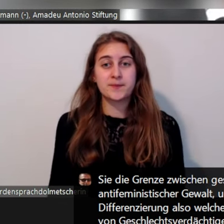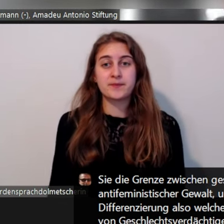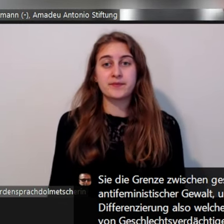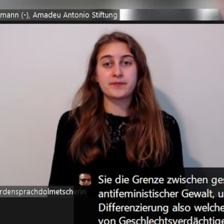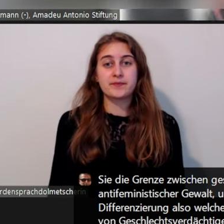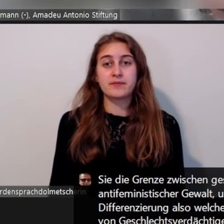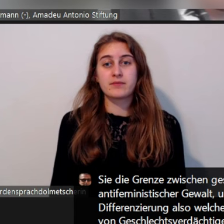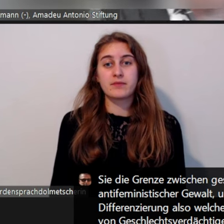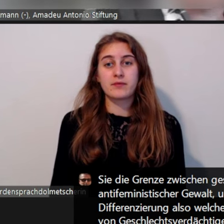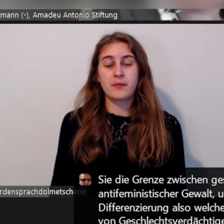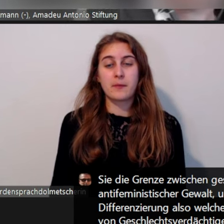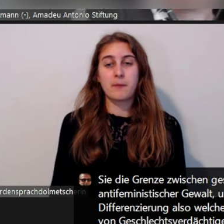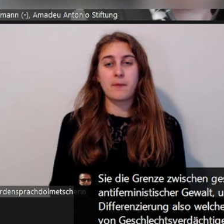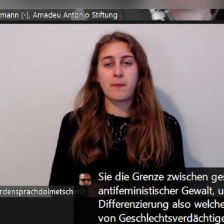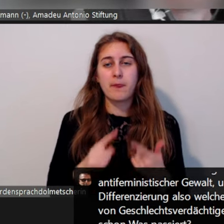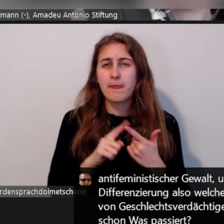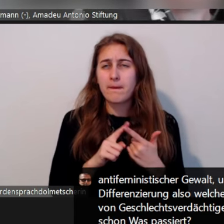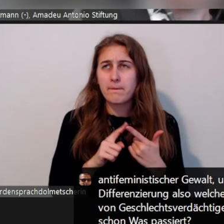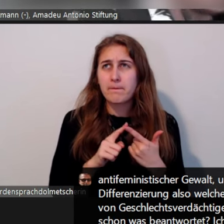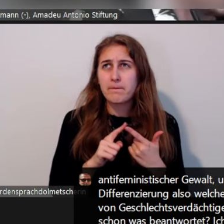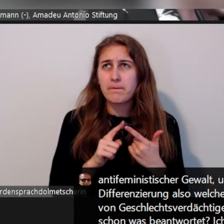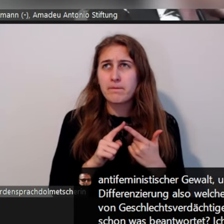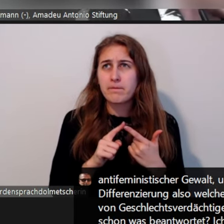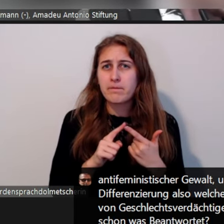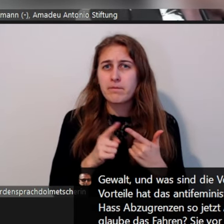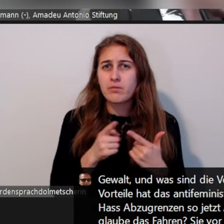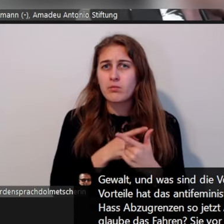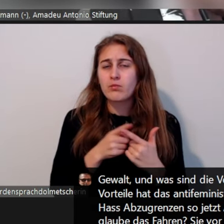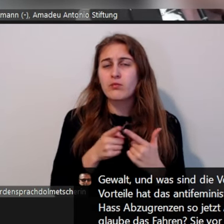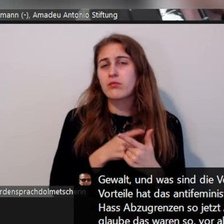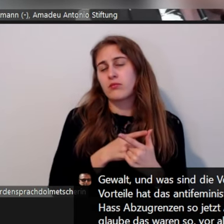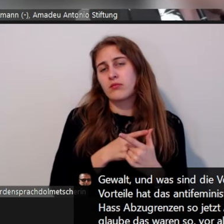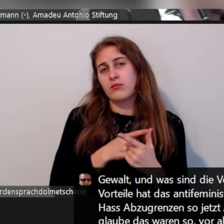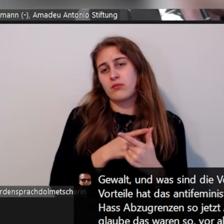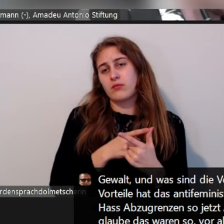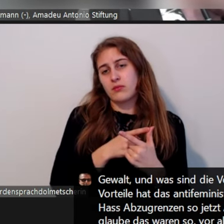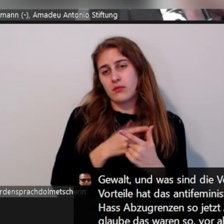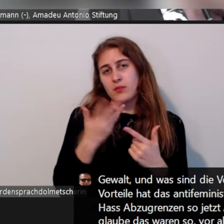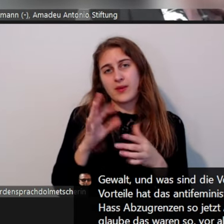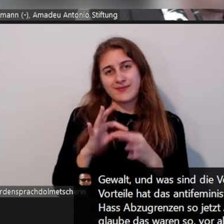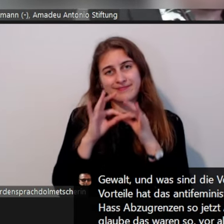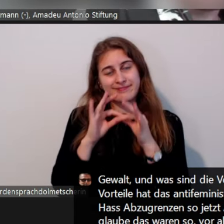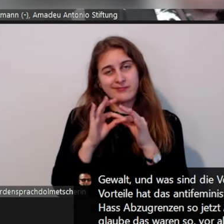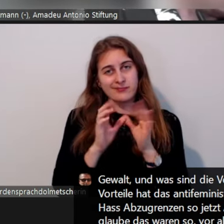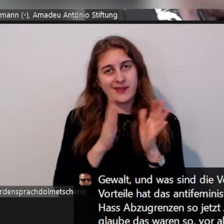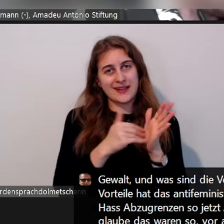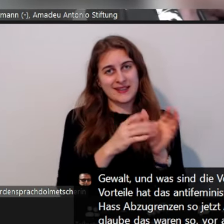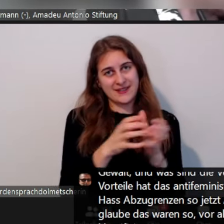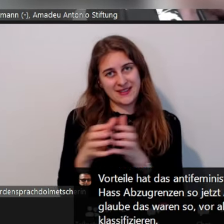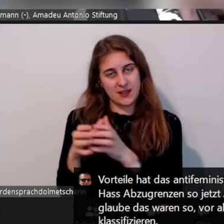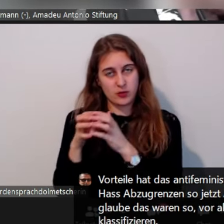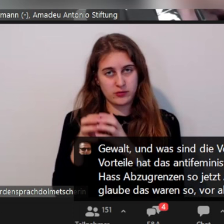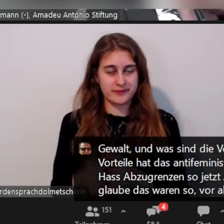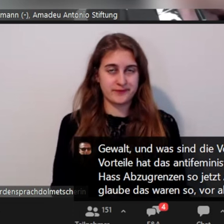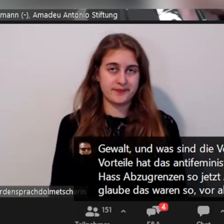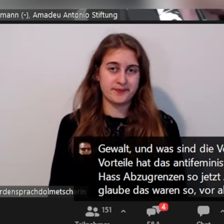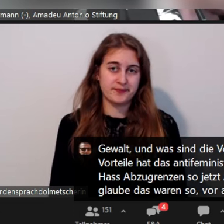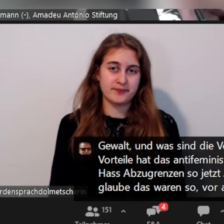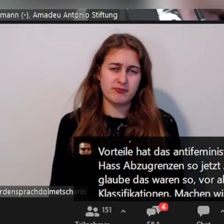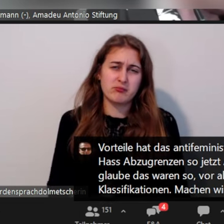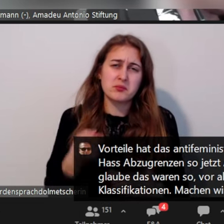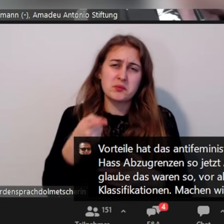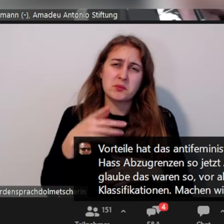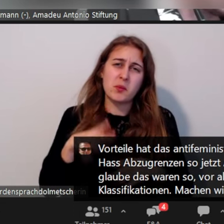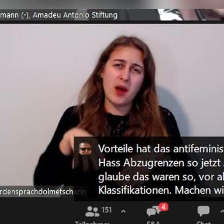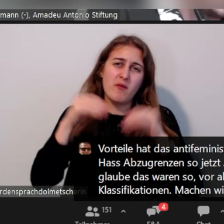So, das ist schon was beantwortet. ich glaube, das waren so vor allen Dingen die Fragen zu den Klassifikationen. Machen wir das vielleicht